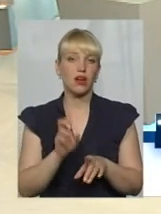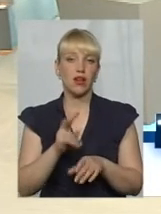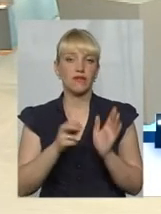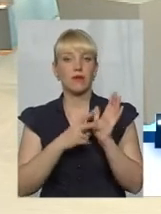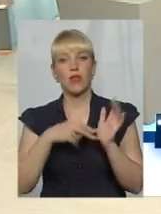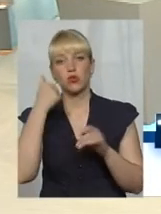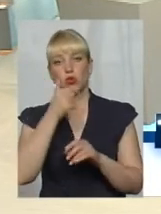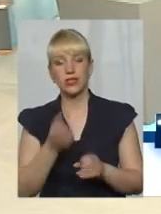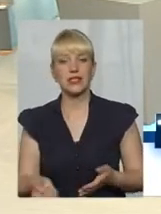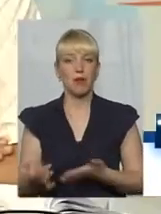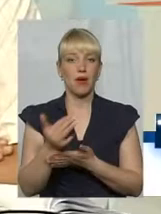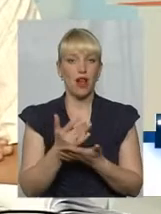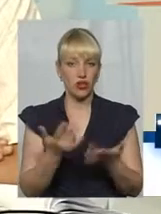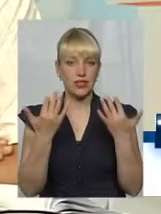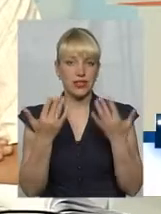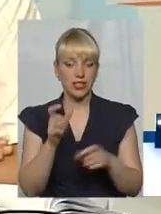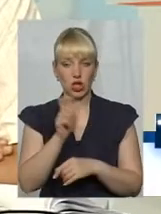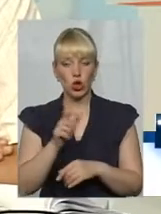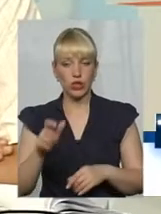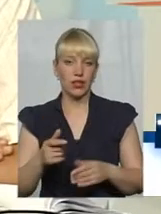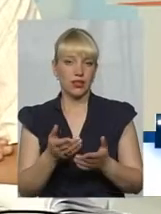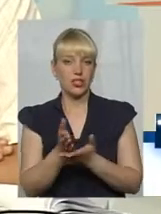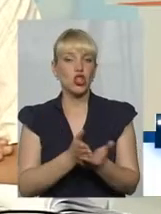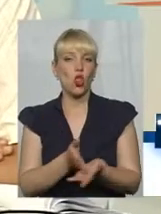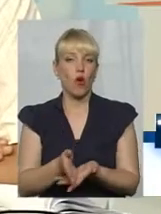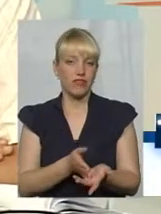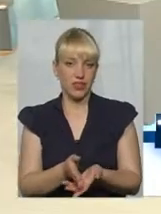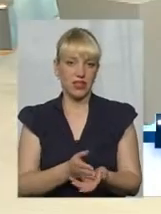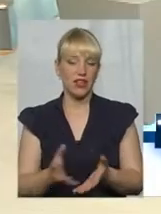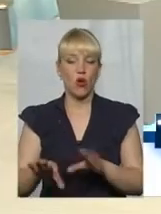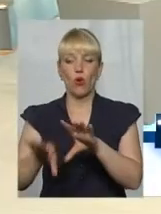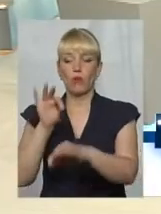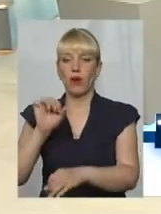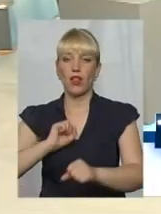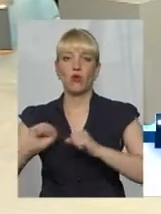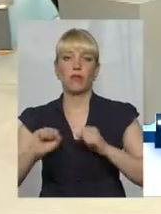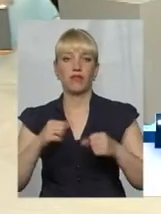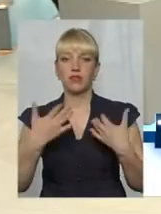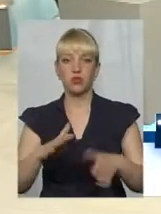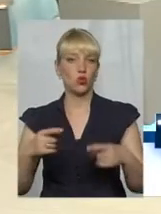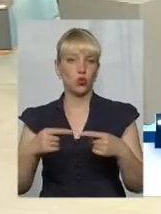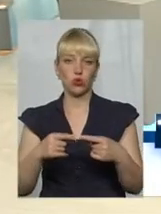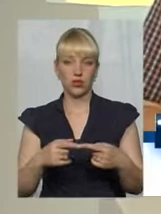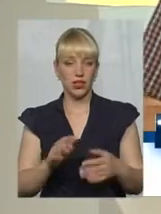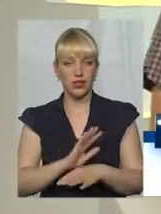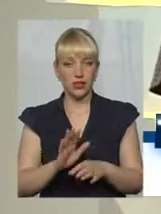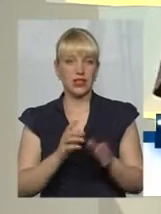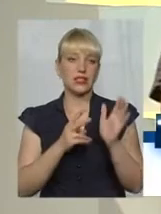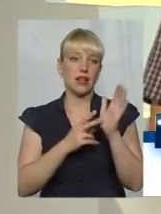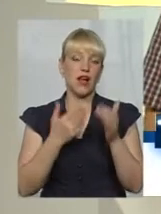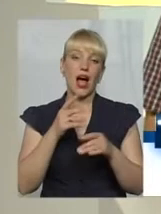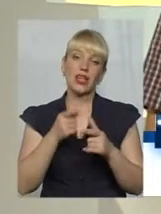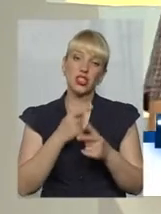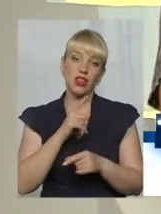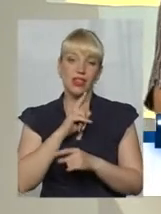зібралося кілька чиновників призначили управителя і пожиттєво він залишився. А чи не буде так, що 75% мешканців певного